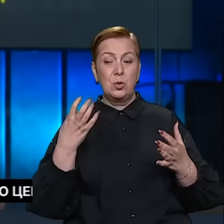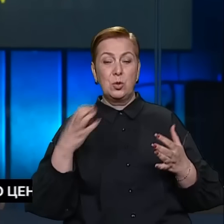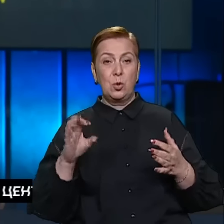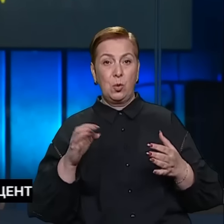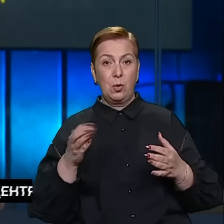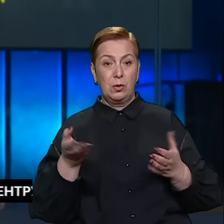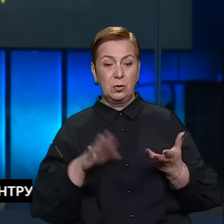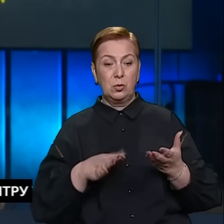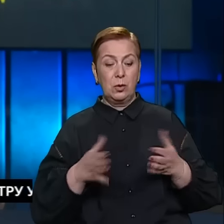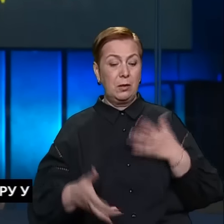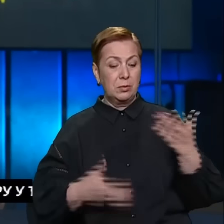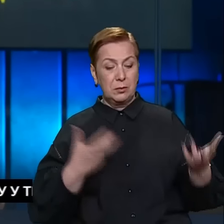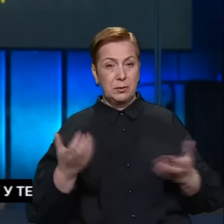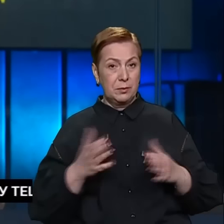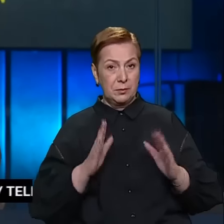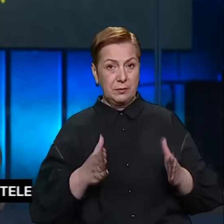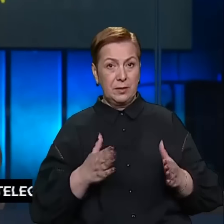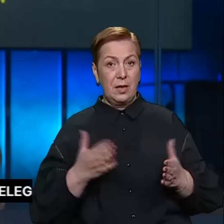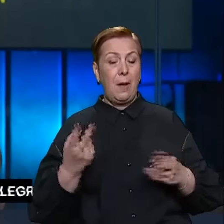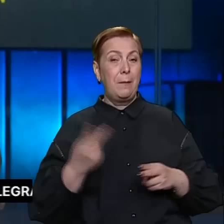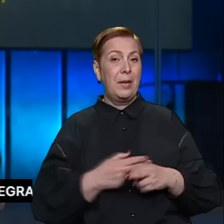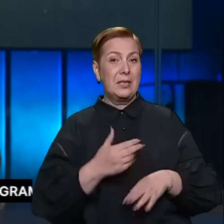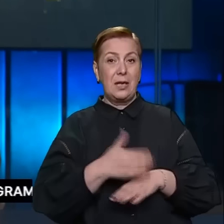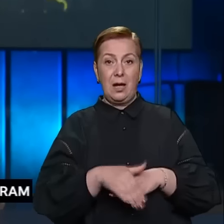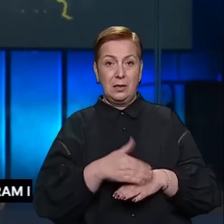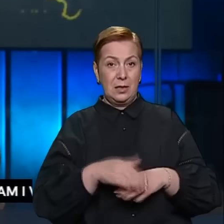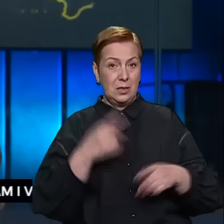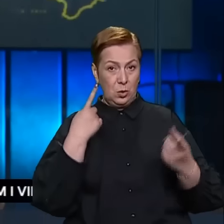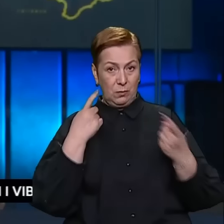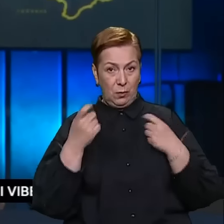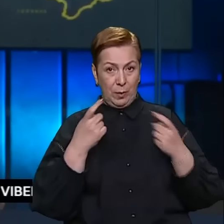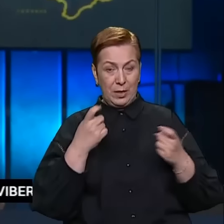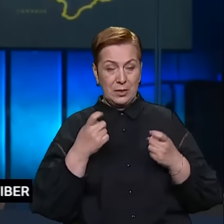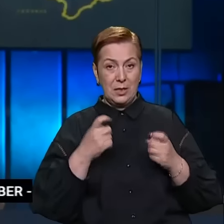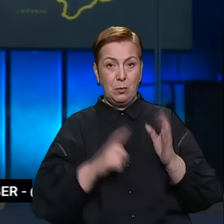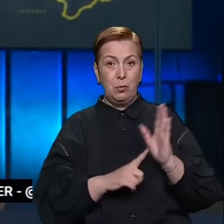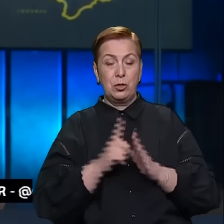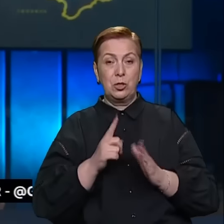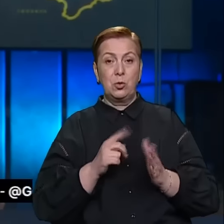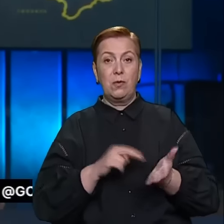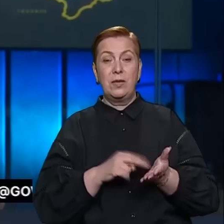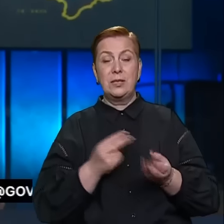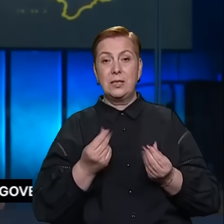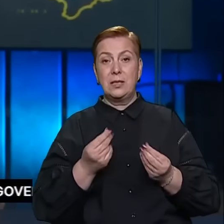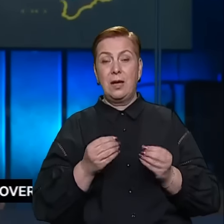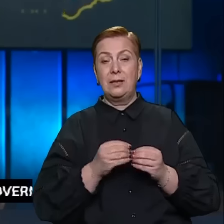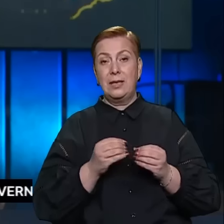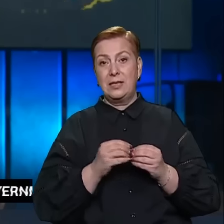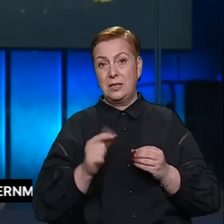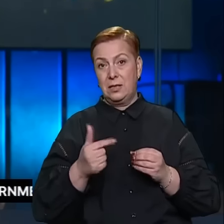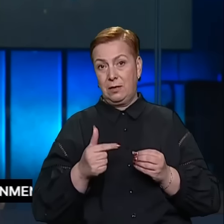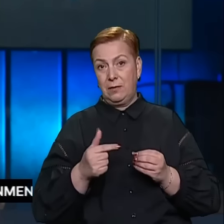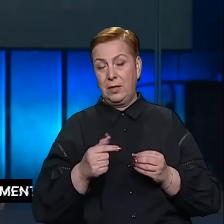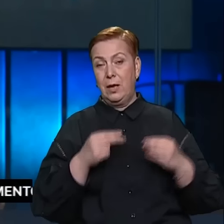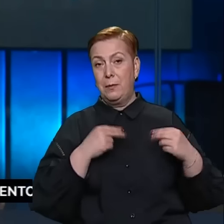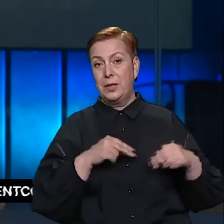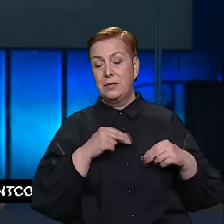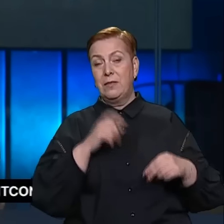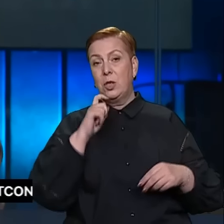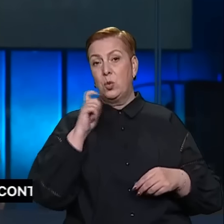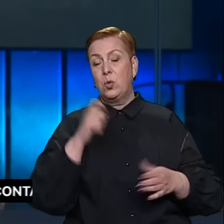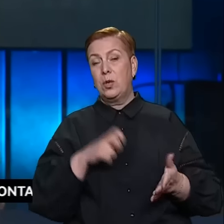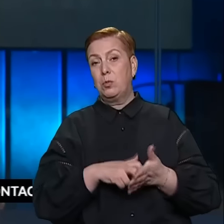будуть нерозпакованими, без адресної інформації. Початкова ціна за кожний такий лот – 10 гривень. Працівники